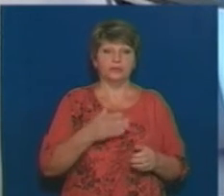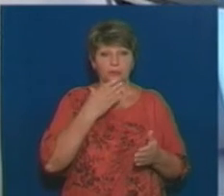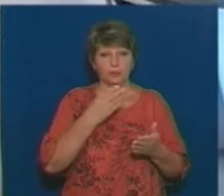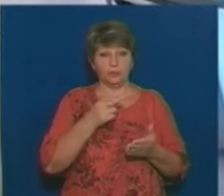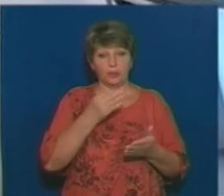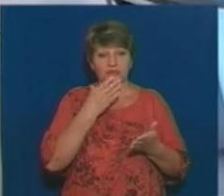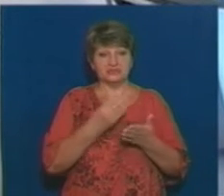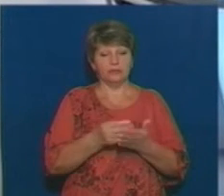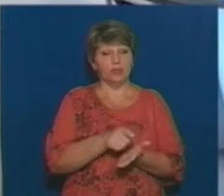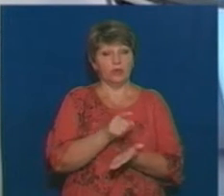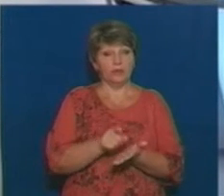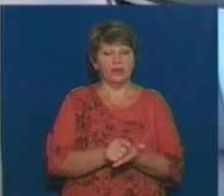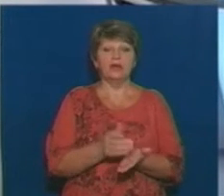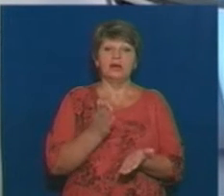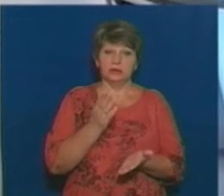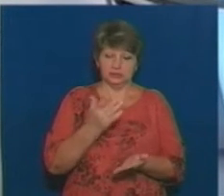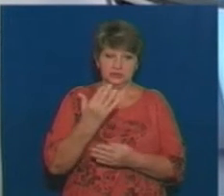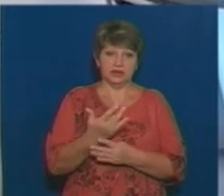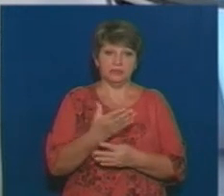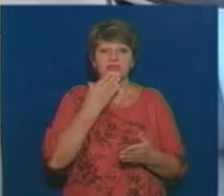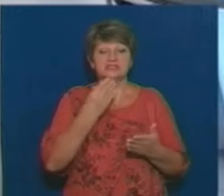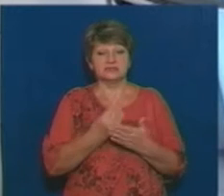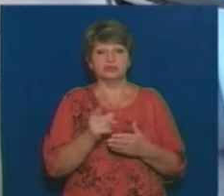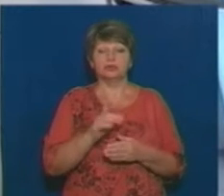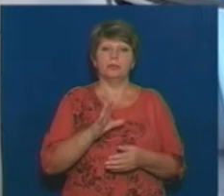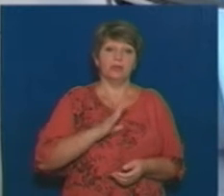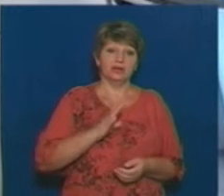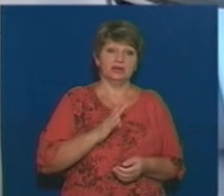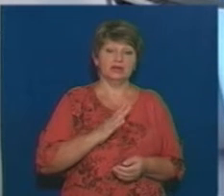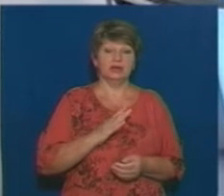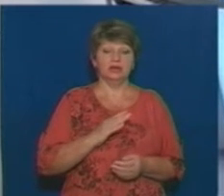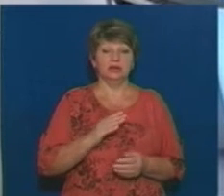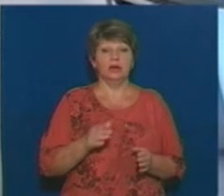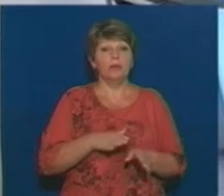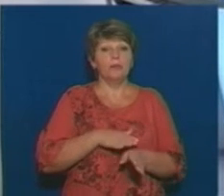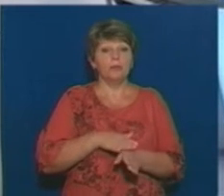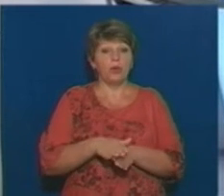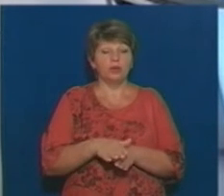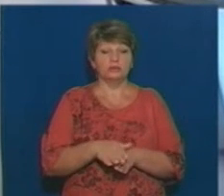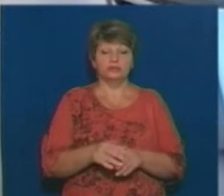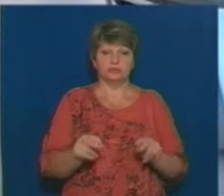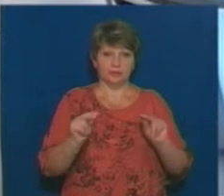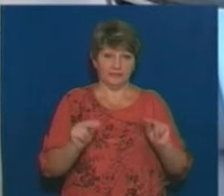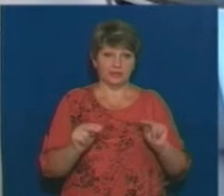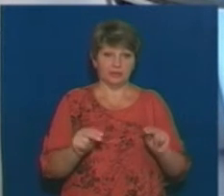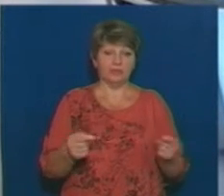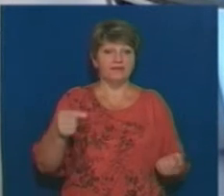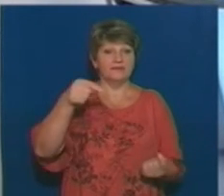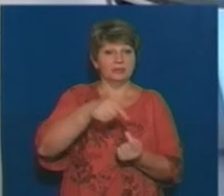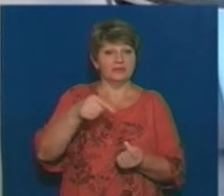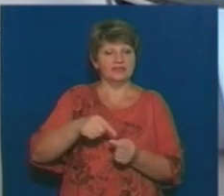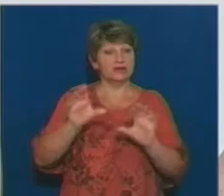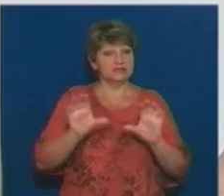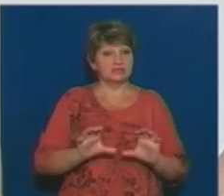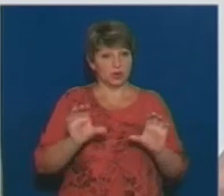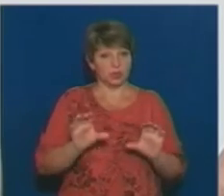'язків десь якісь вимоги ставити, щоб вони були більш-менш, а взагалі, повністю відкритими і відповідали закону.